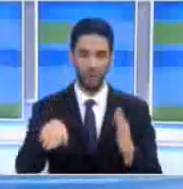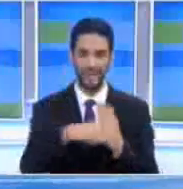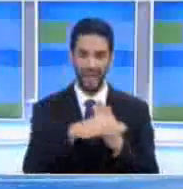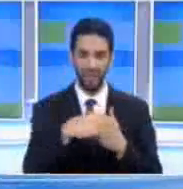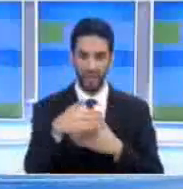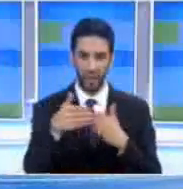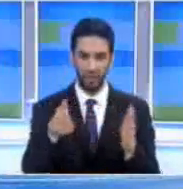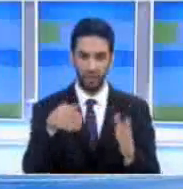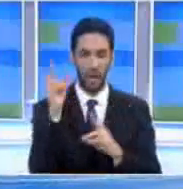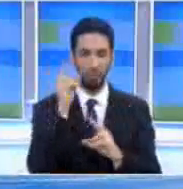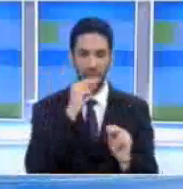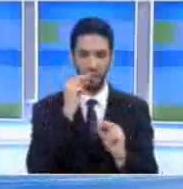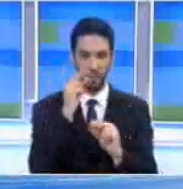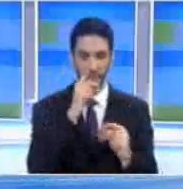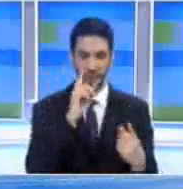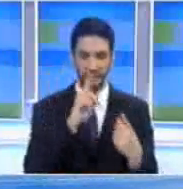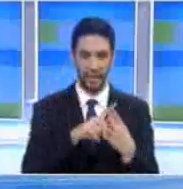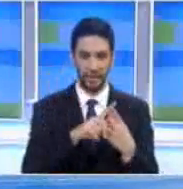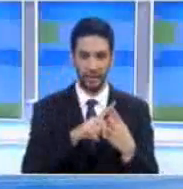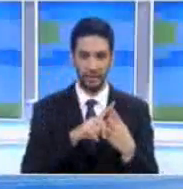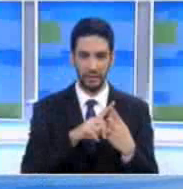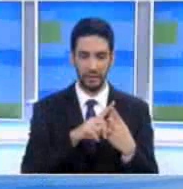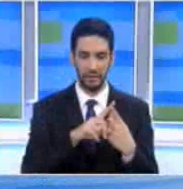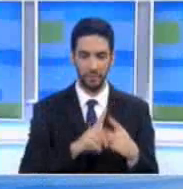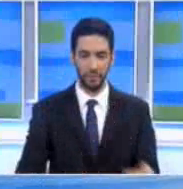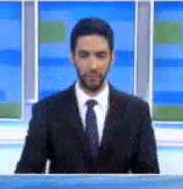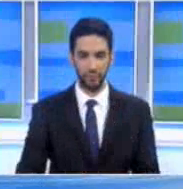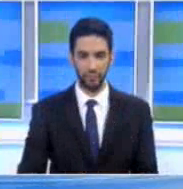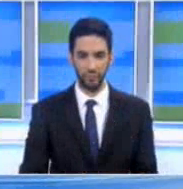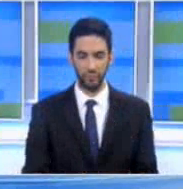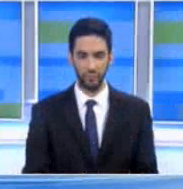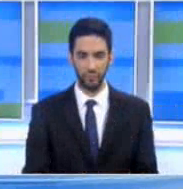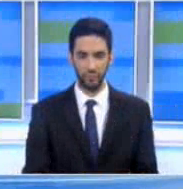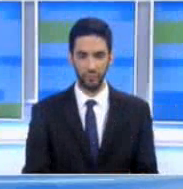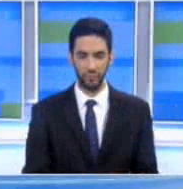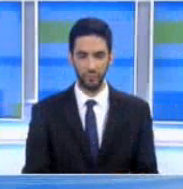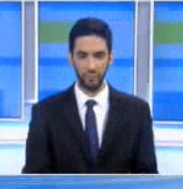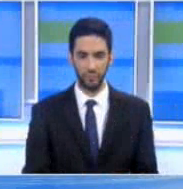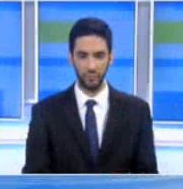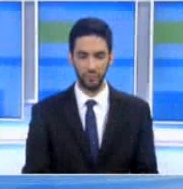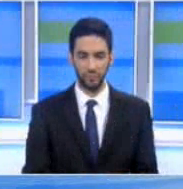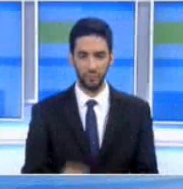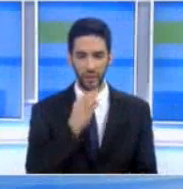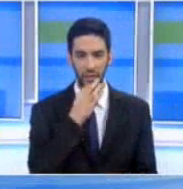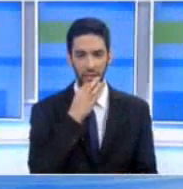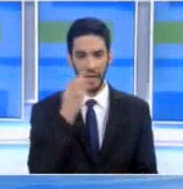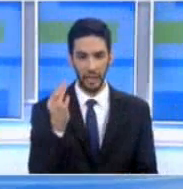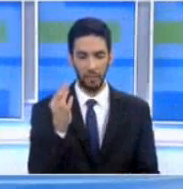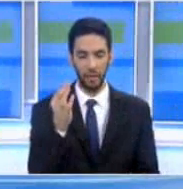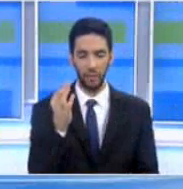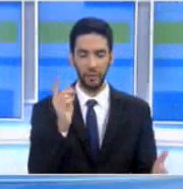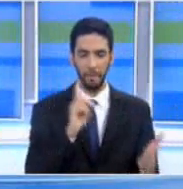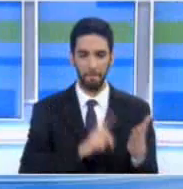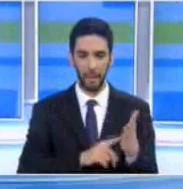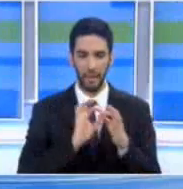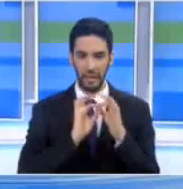των διαπραγματεύσεων και το αποδίδει προφάσεις περί των όσων έχουν λεχθεί ακολούθως και καλεί την όλη διαδικασία να